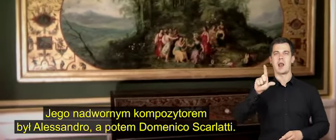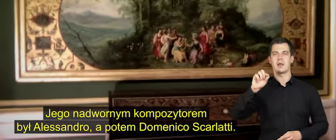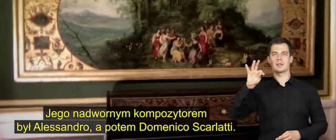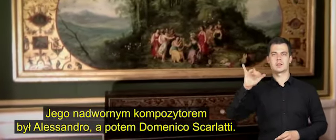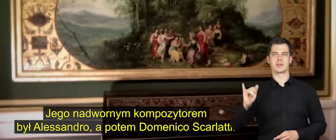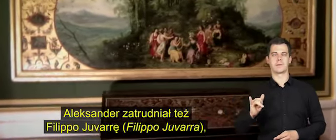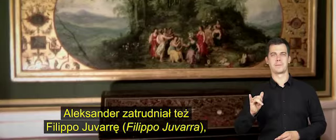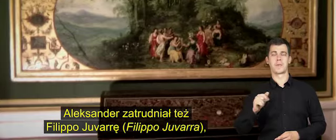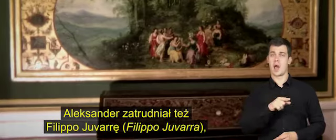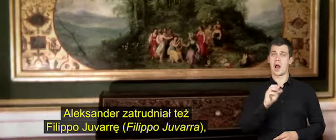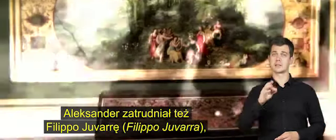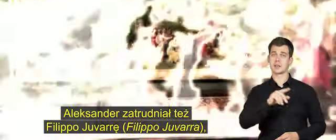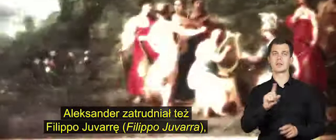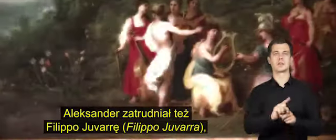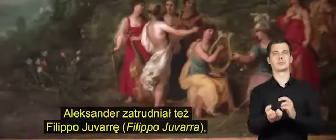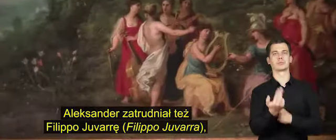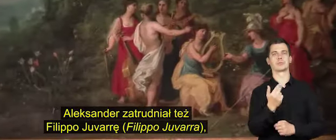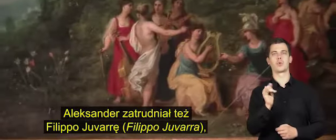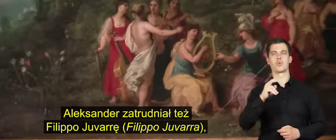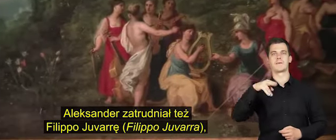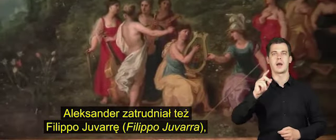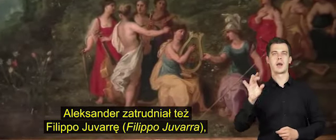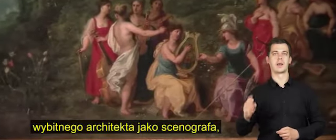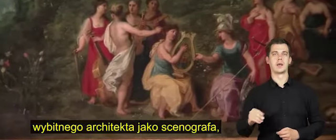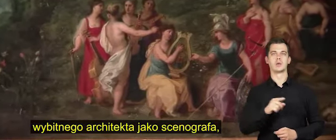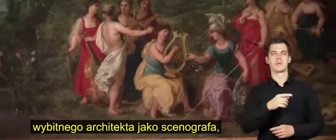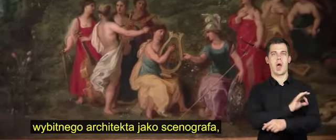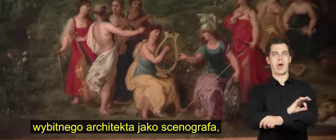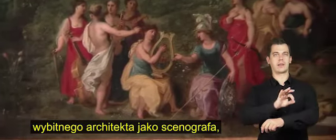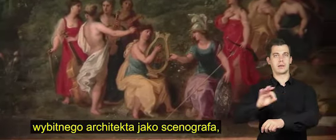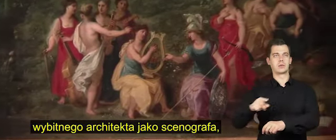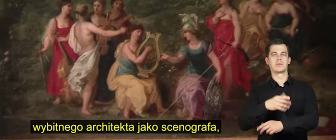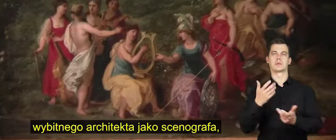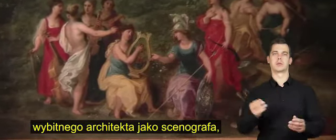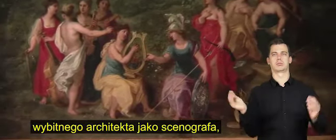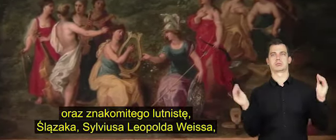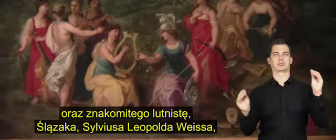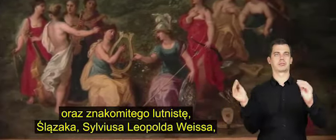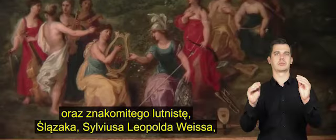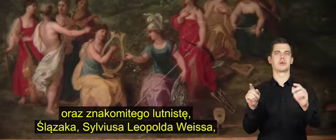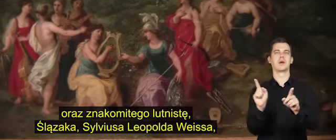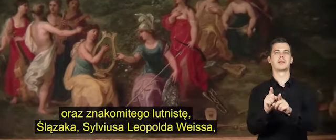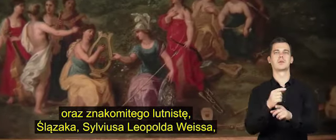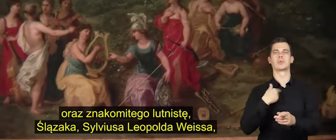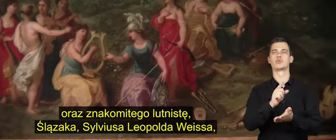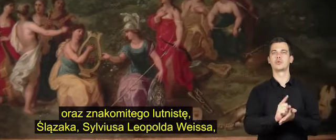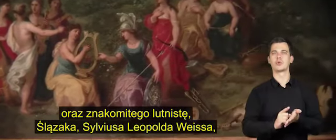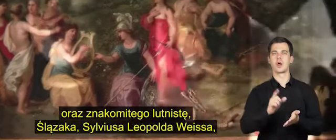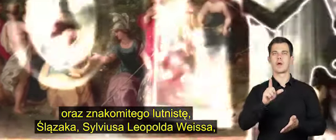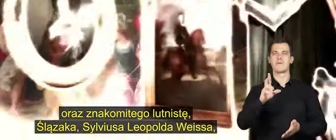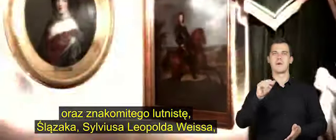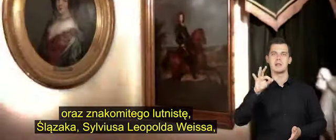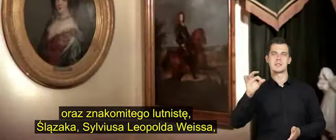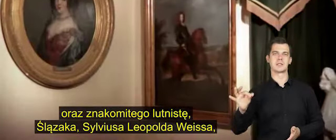Scarlatti. Aleksander zatrudniał też Filippo Juwarre, wybitnego architekta jako scenografa oraz znakomitego lutniste